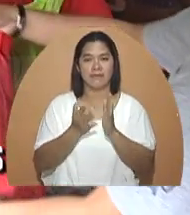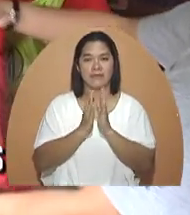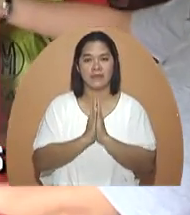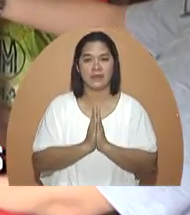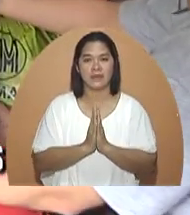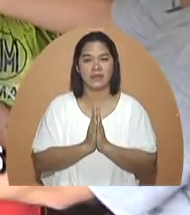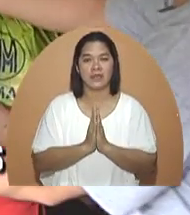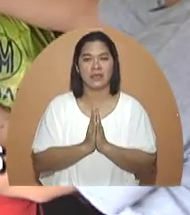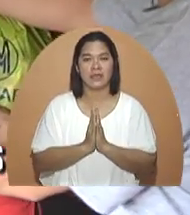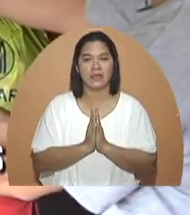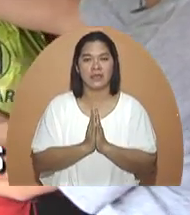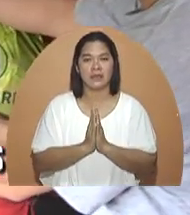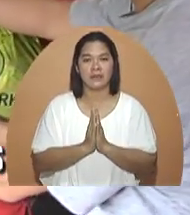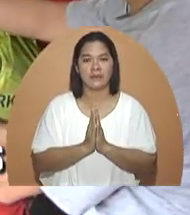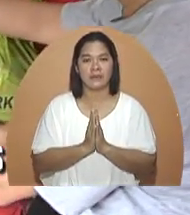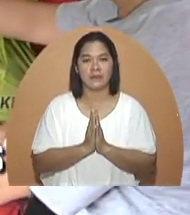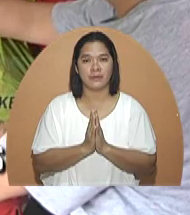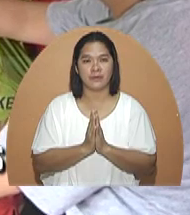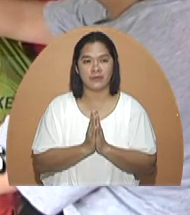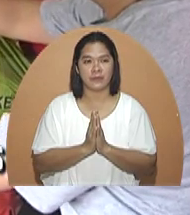nanawagan po ako